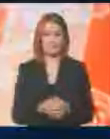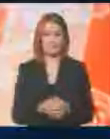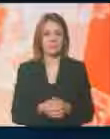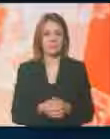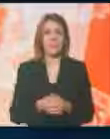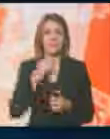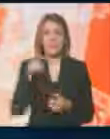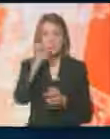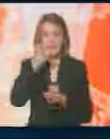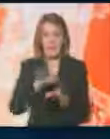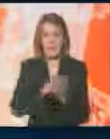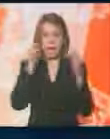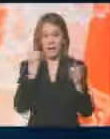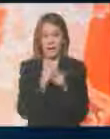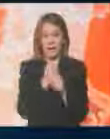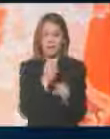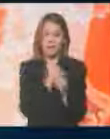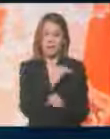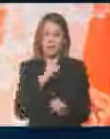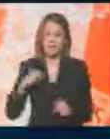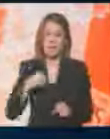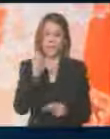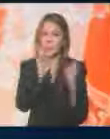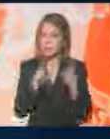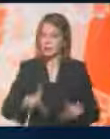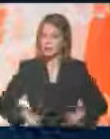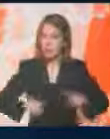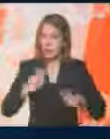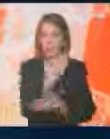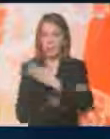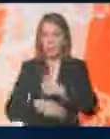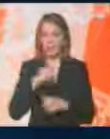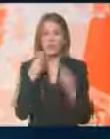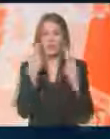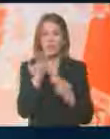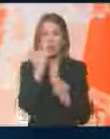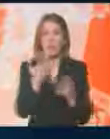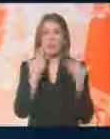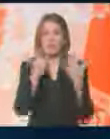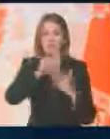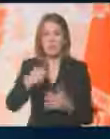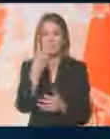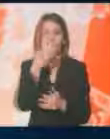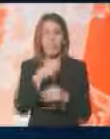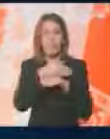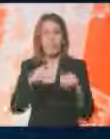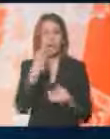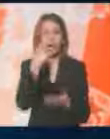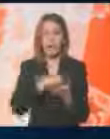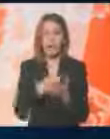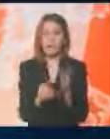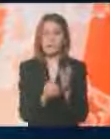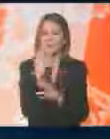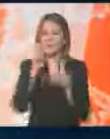Cilj javnog rada, podrška samostavnom životu osoba sa invaliditetom, čija je vrednost oko 8,4 miliona dinara, je stvaran je